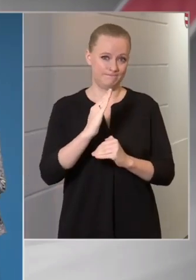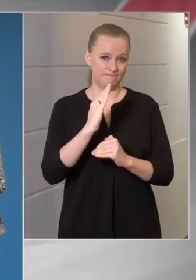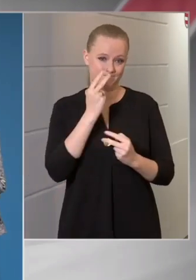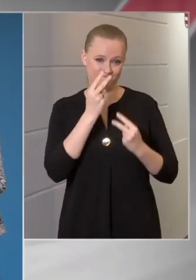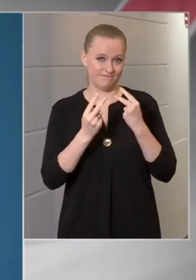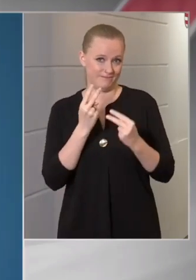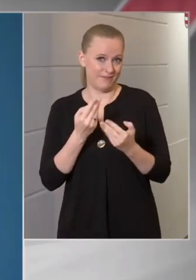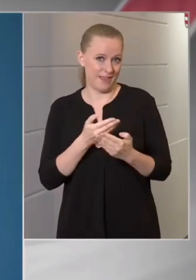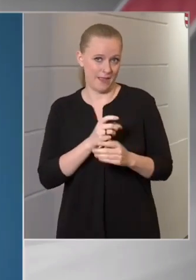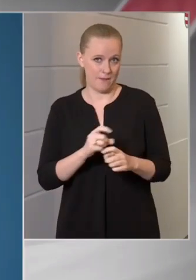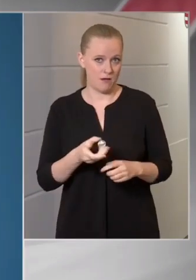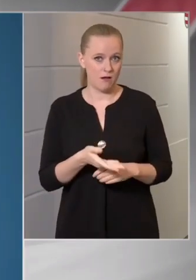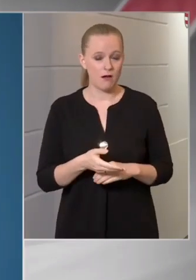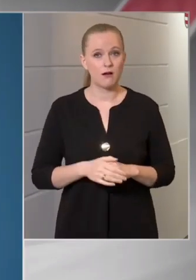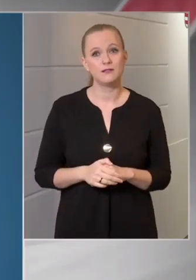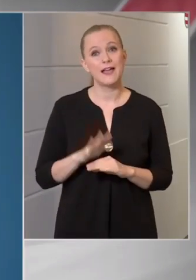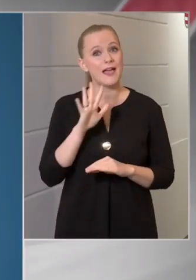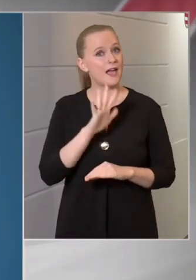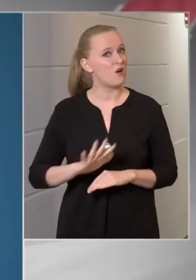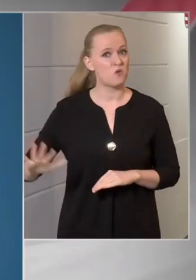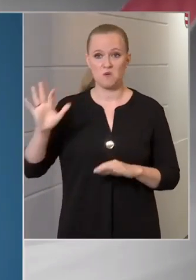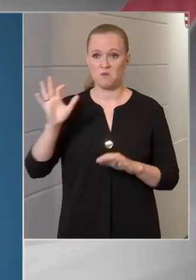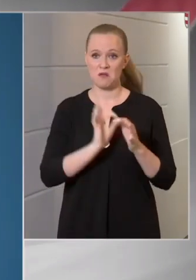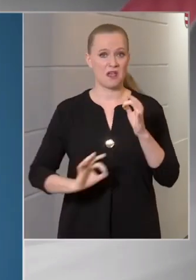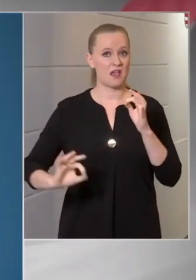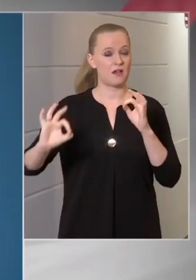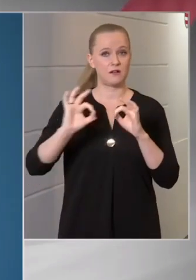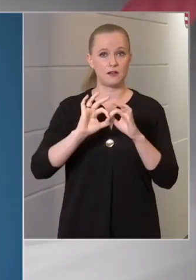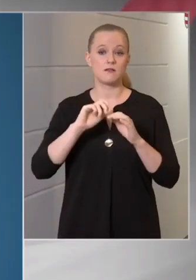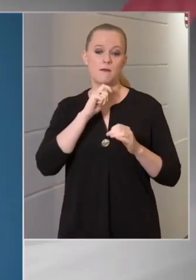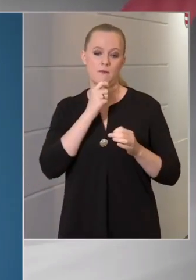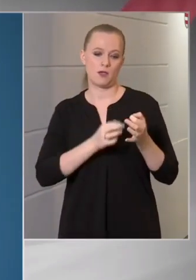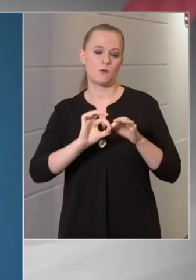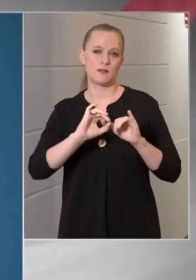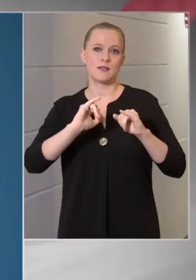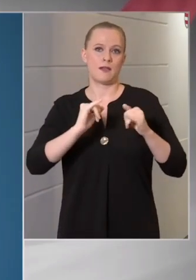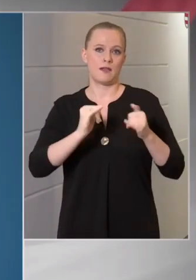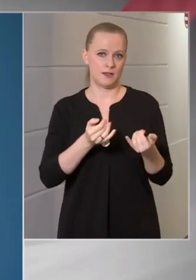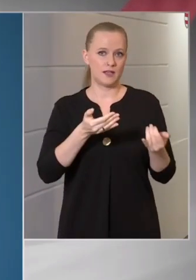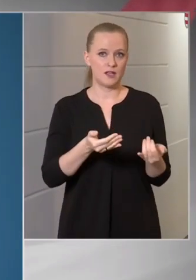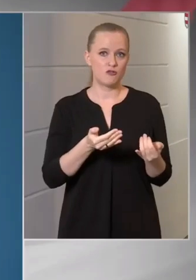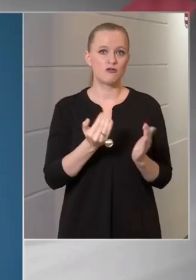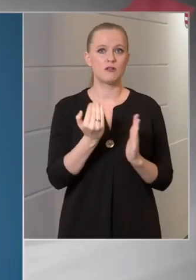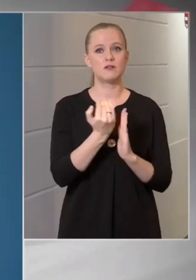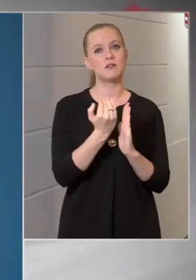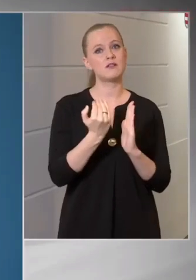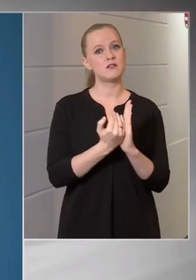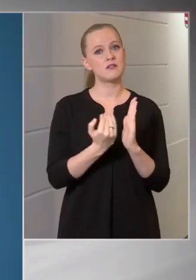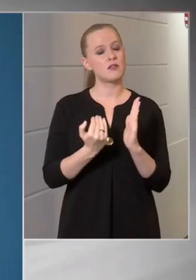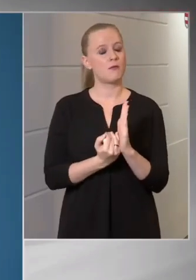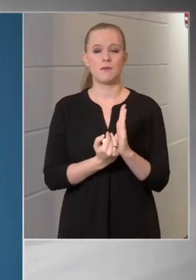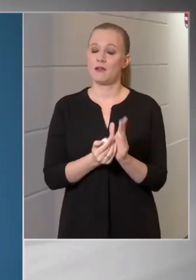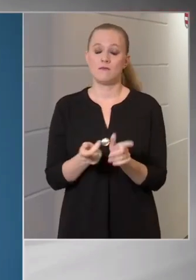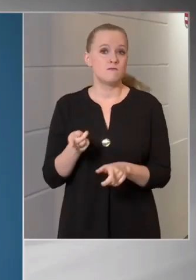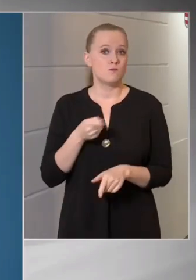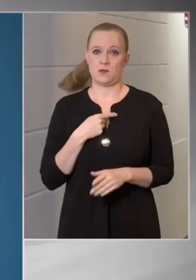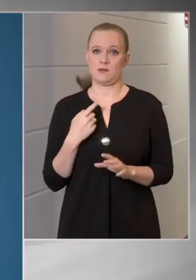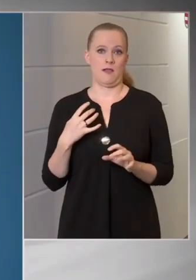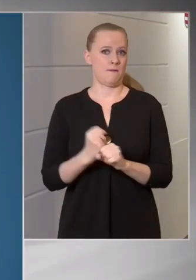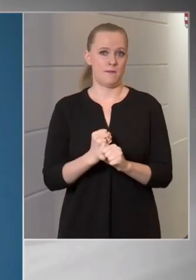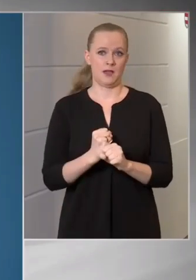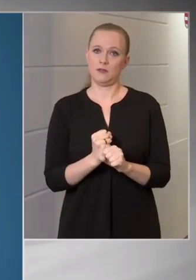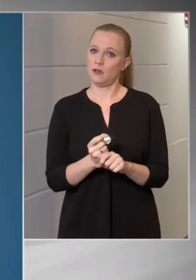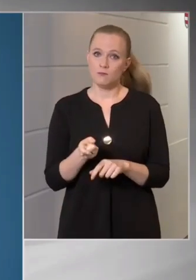tanúi, Európa szerte is és hazánkban is a szabályokat muszáj betartatni.